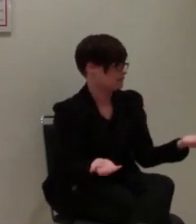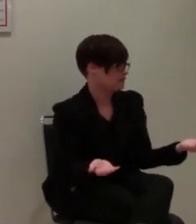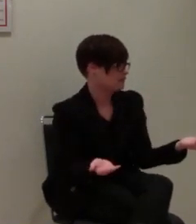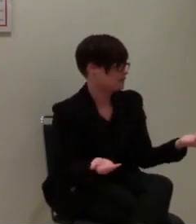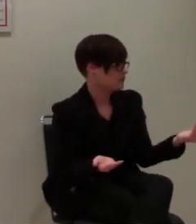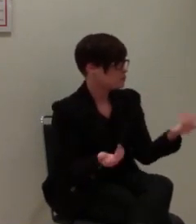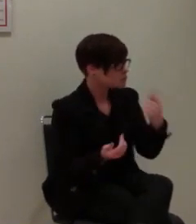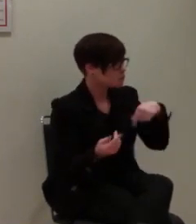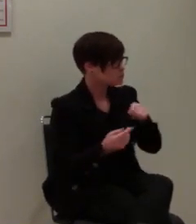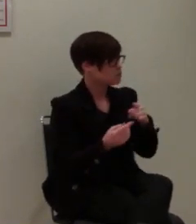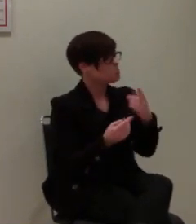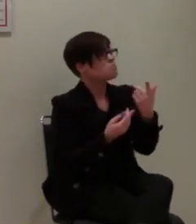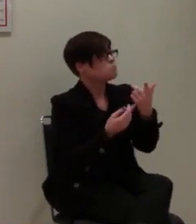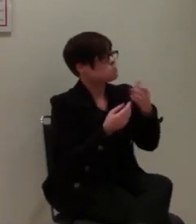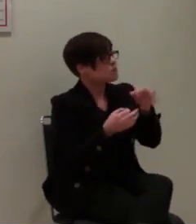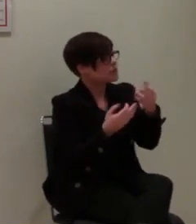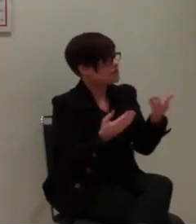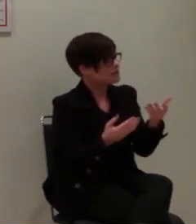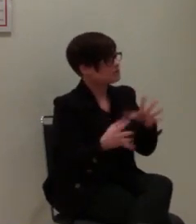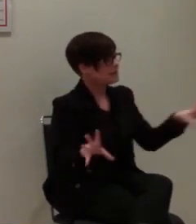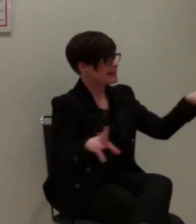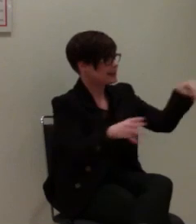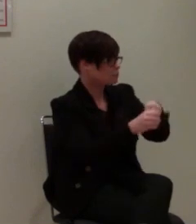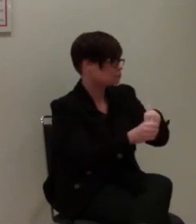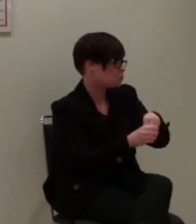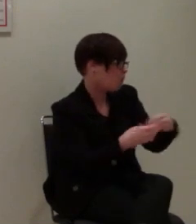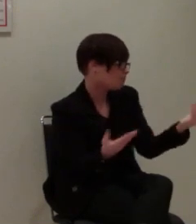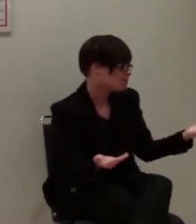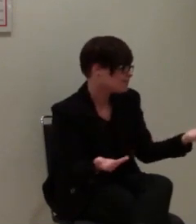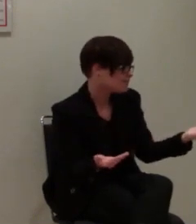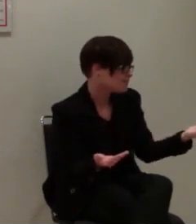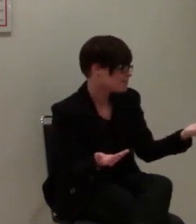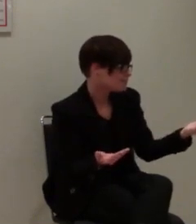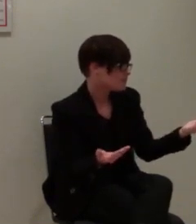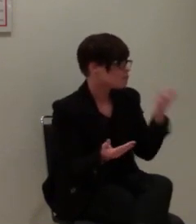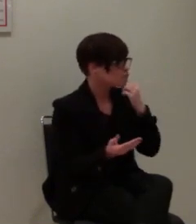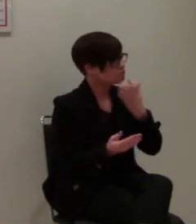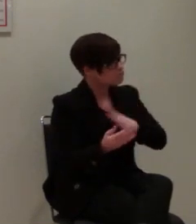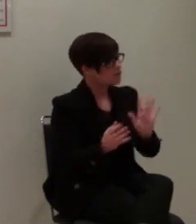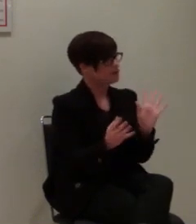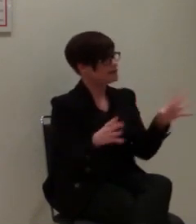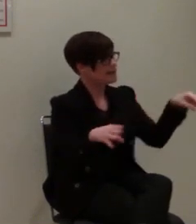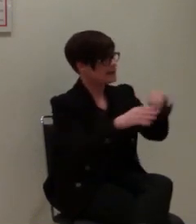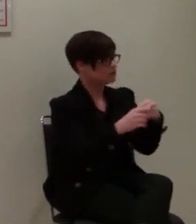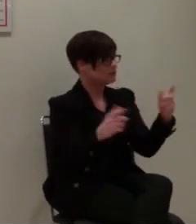Inklusion mittel zum Zweck der Verwirklichung einer inklusiven Gesellschaft.